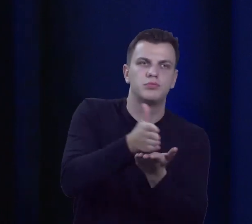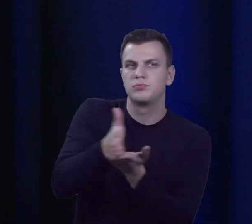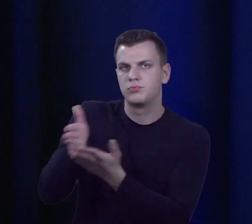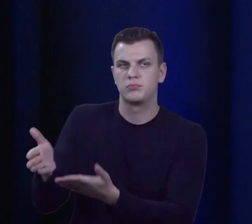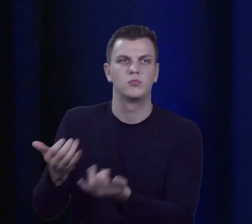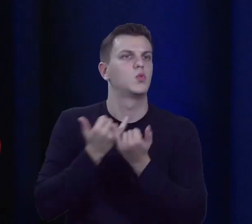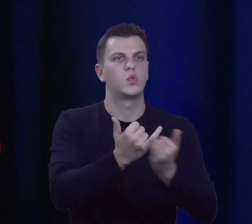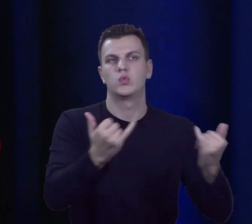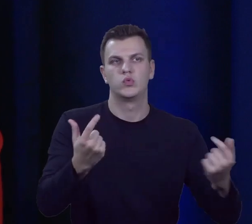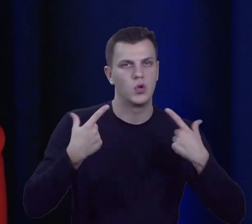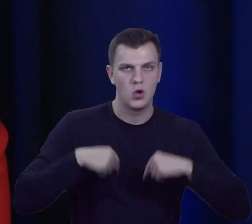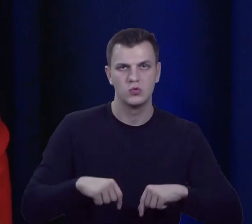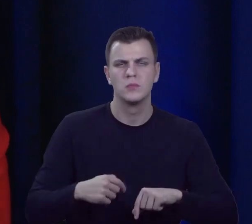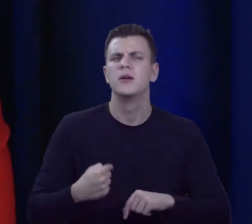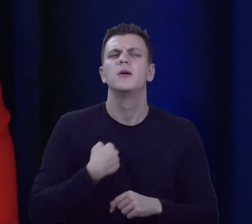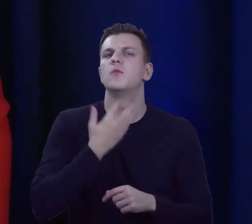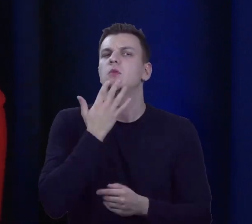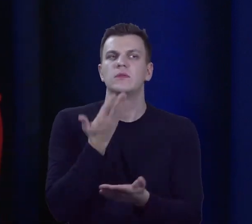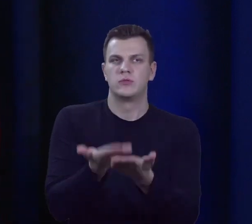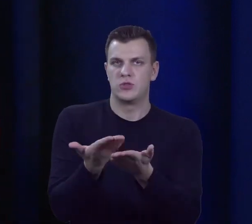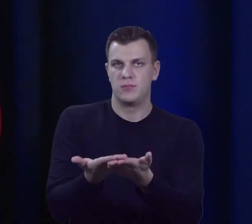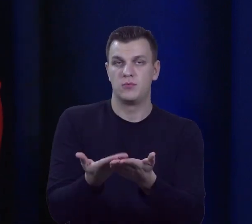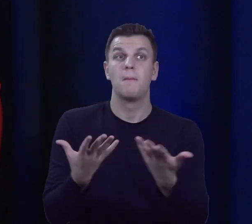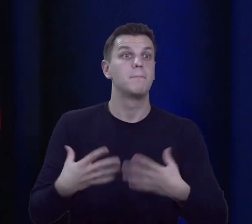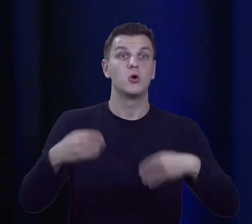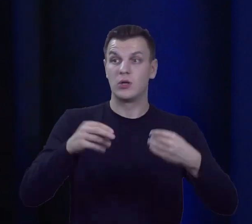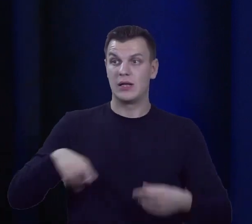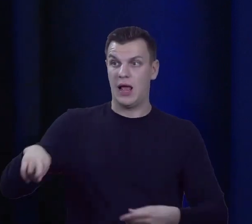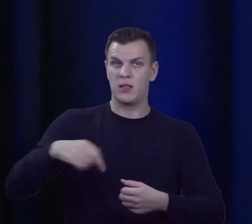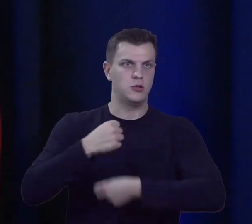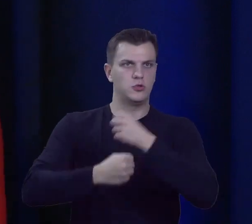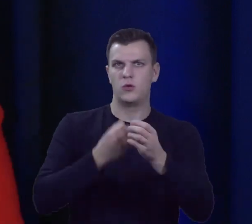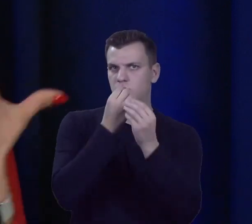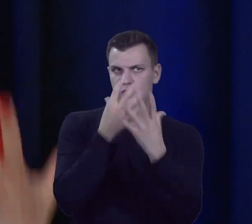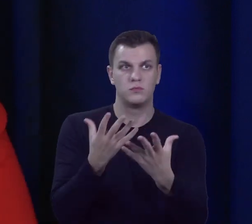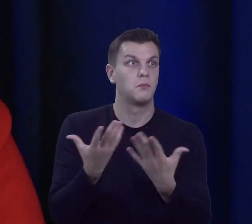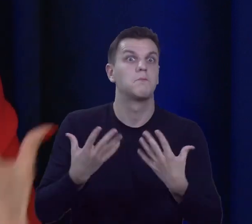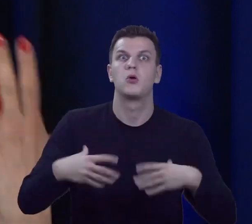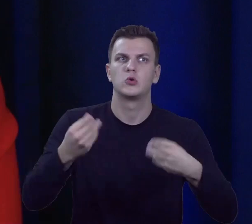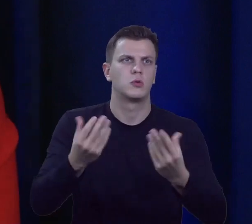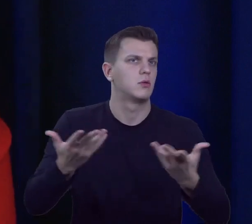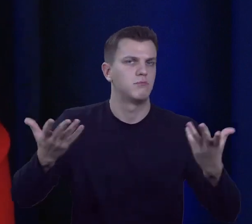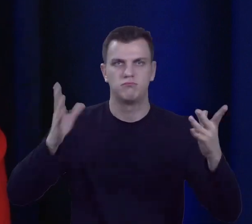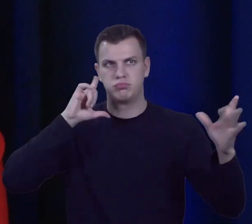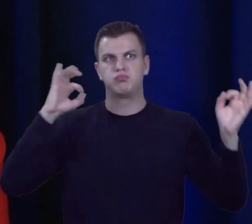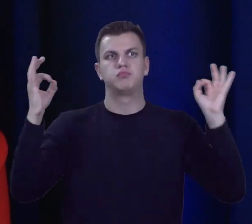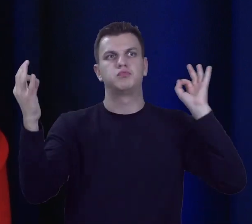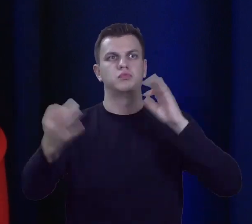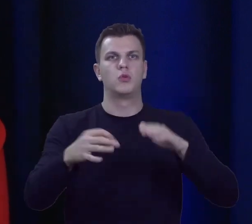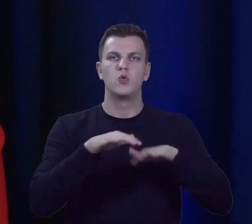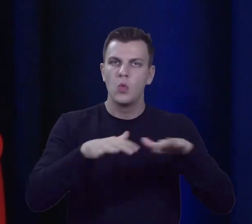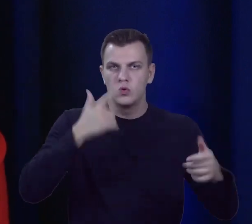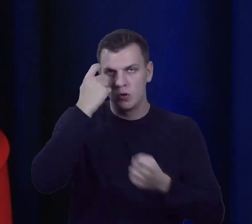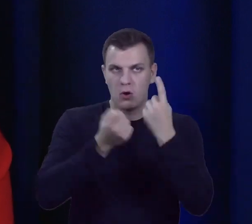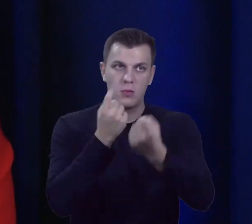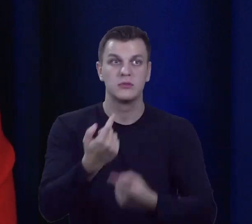oczywiście na początku te rady działały bardzo dobrze. Początek był taki dość szumny i tak wiele tych inicjatyw,